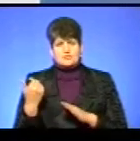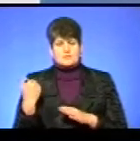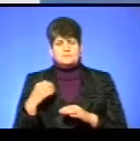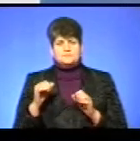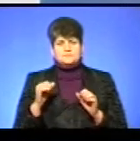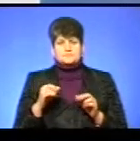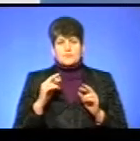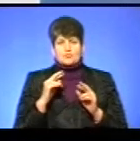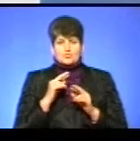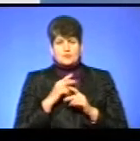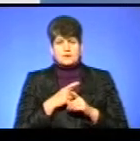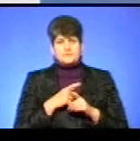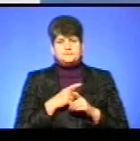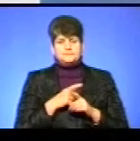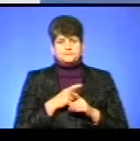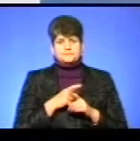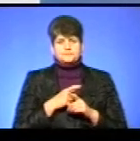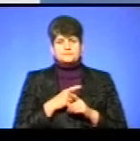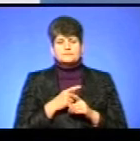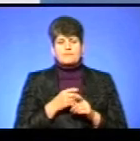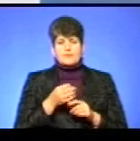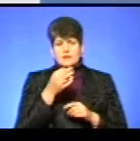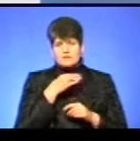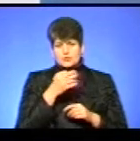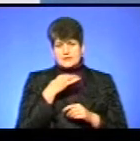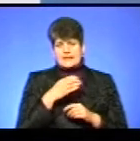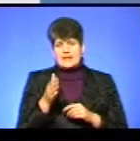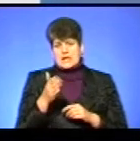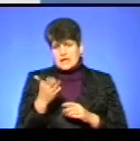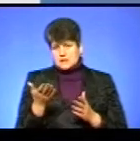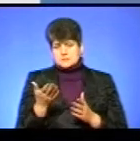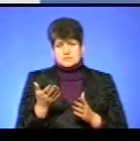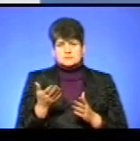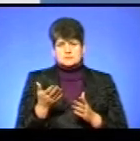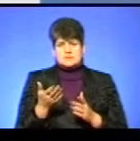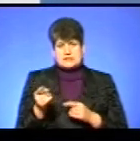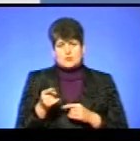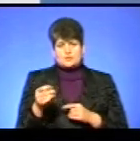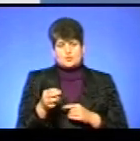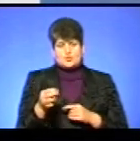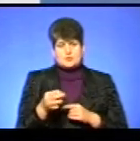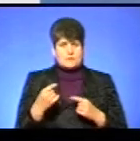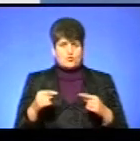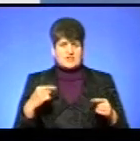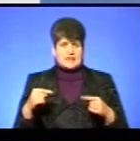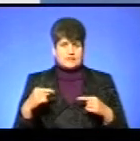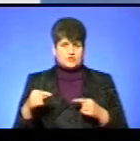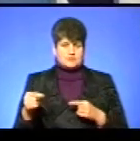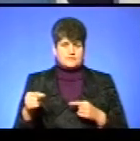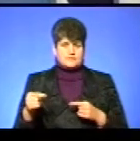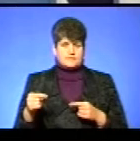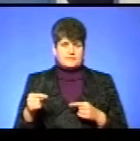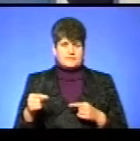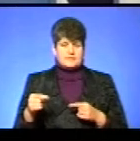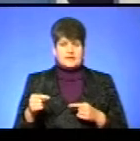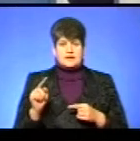отруєння через вживання риби чи якихось там з тернопільського ставу інших. Ну, бачите,